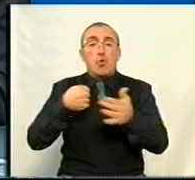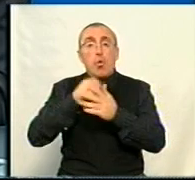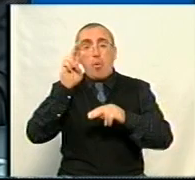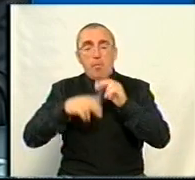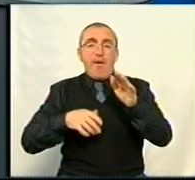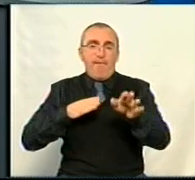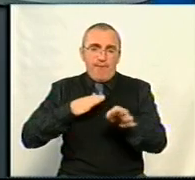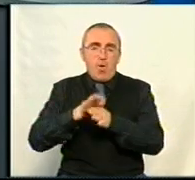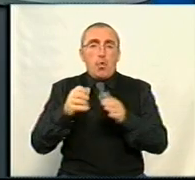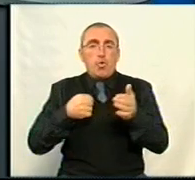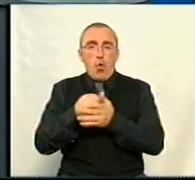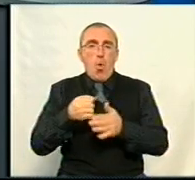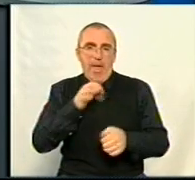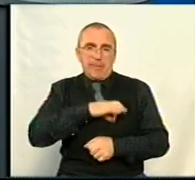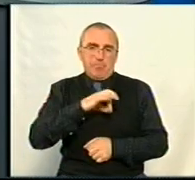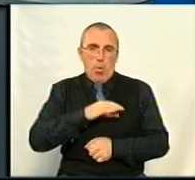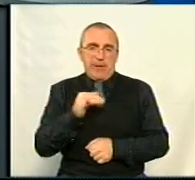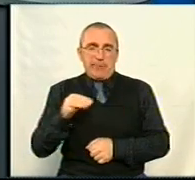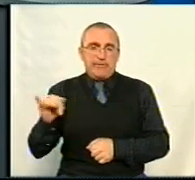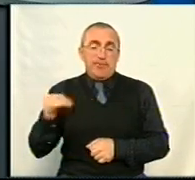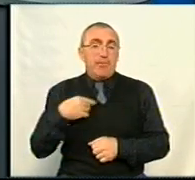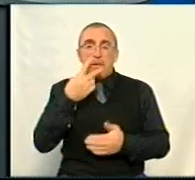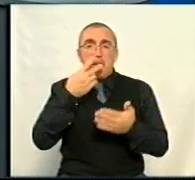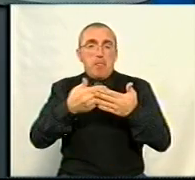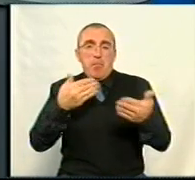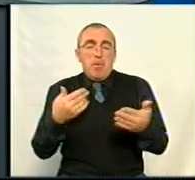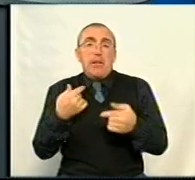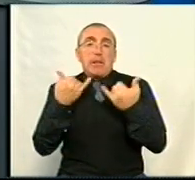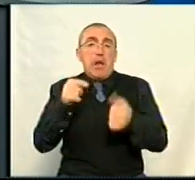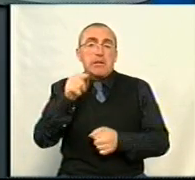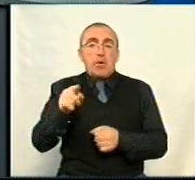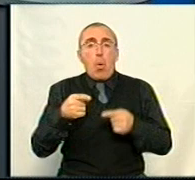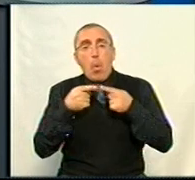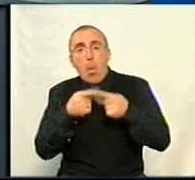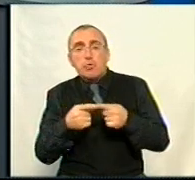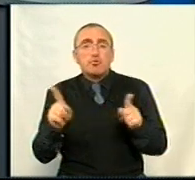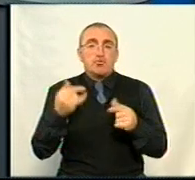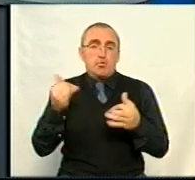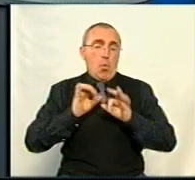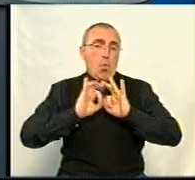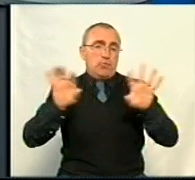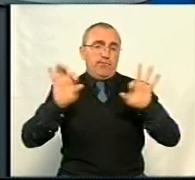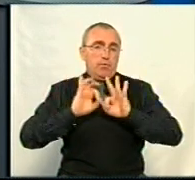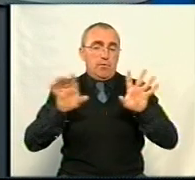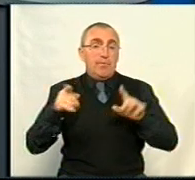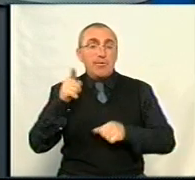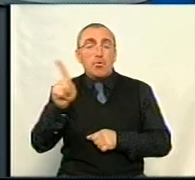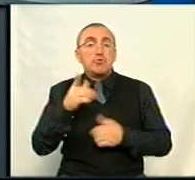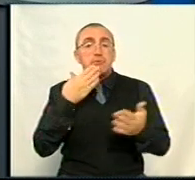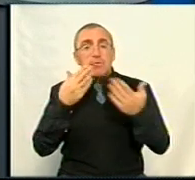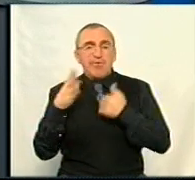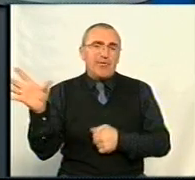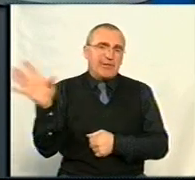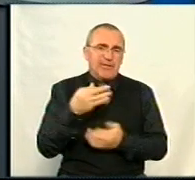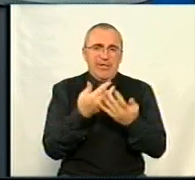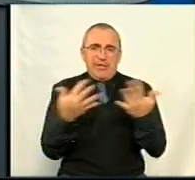та введені в експлуатацію. Тому я не бачу передумов для тих острихів, які ще не озвучувалися. І те стосується і